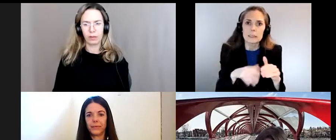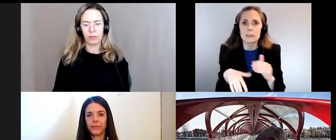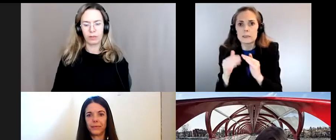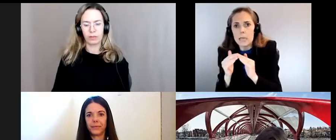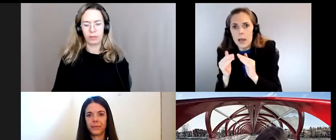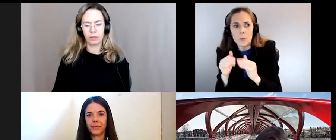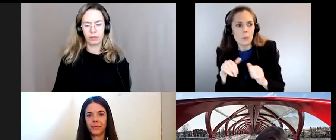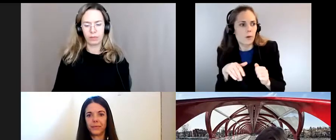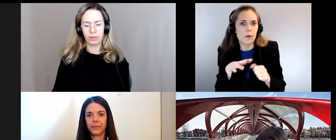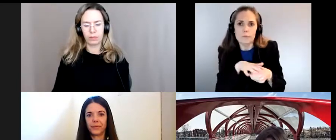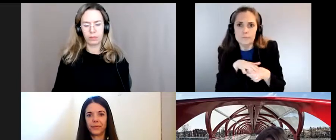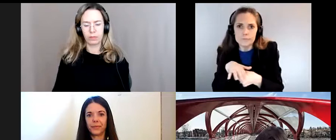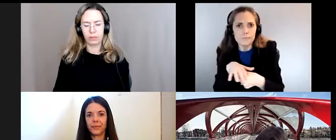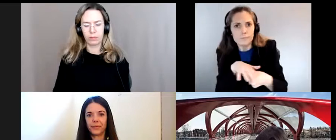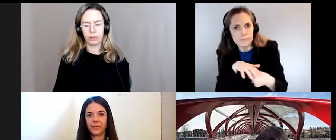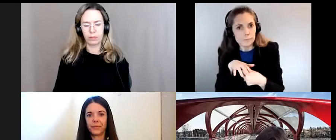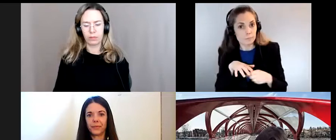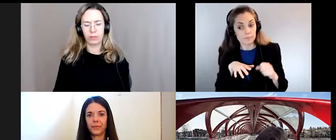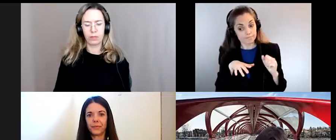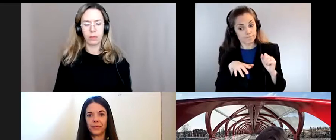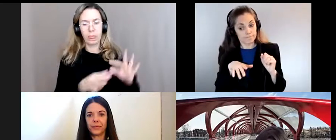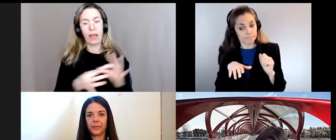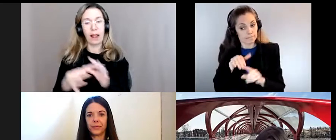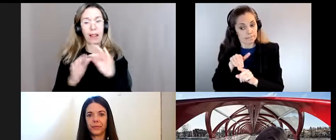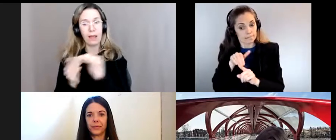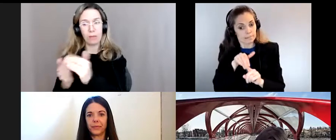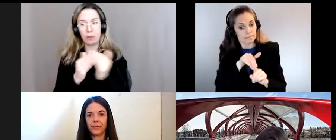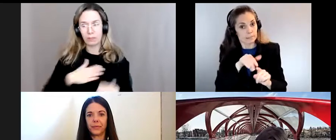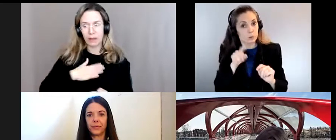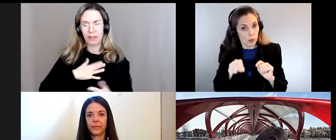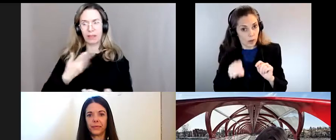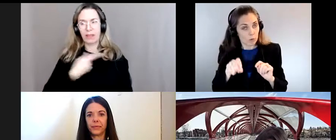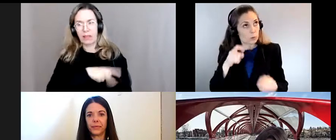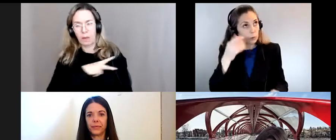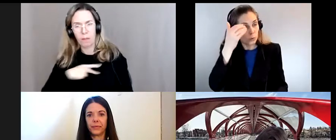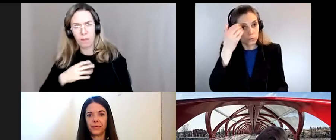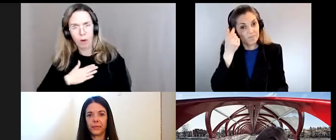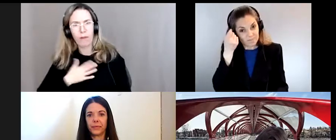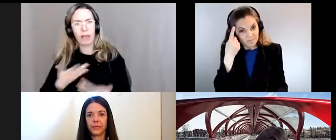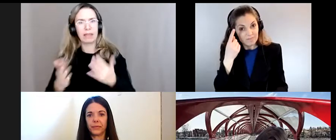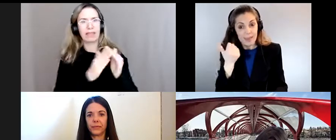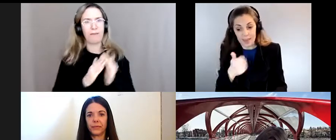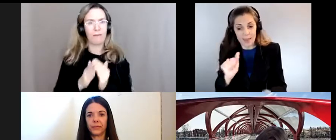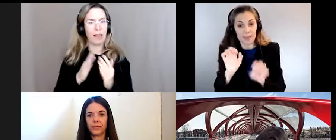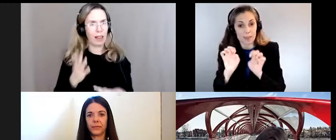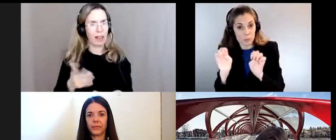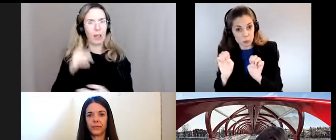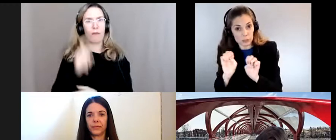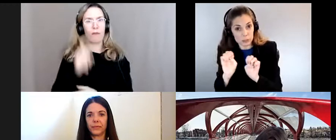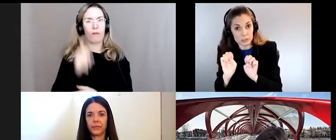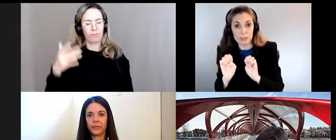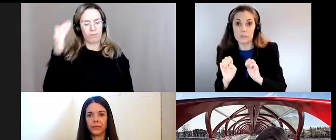et ça concerne nos municipalités nos provinces nos villes il doit y avoir une conscience des